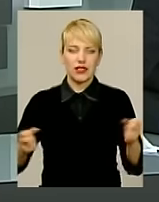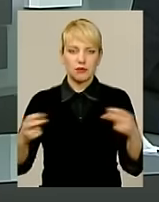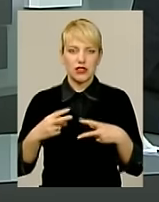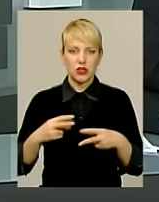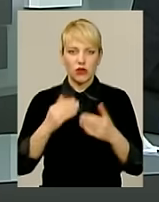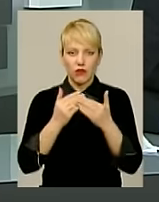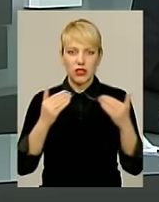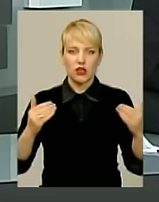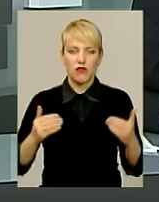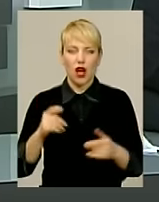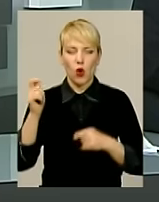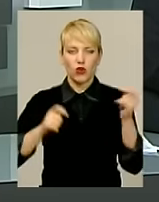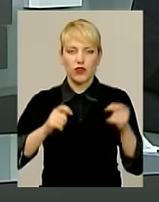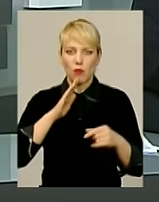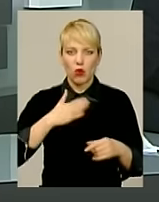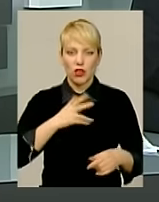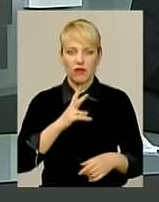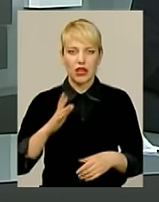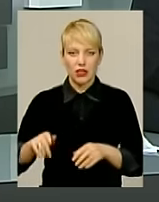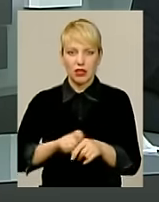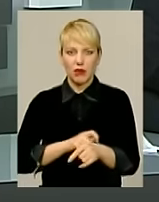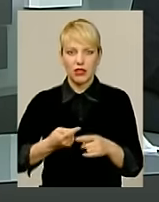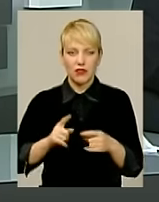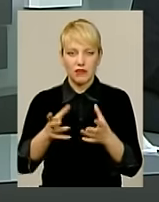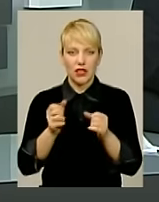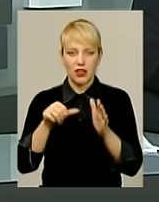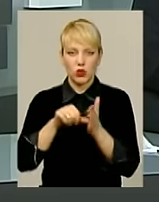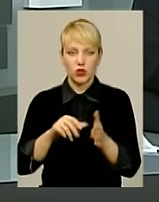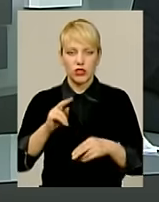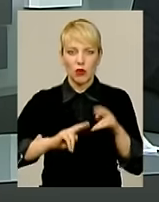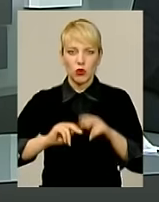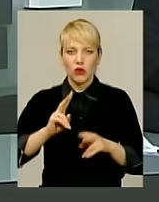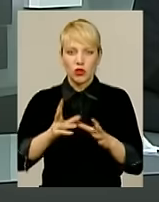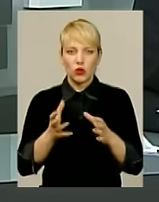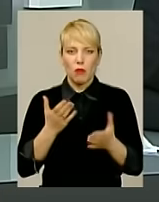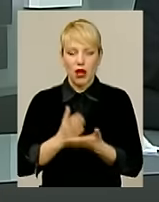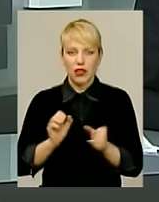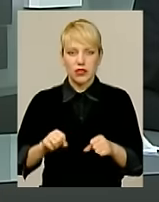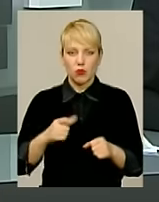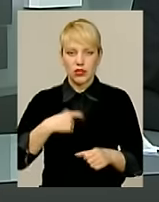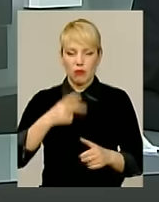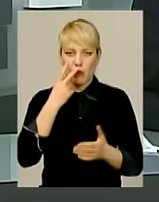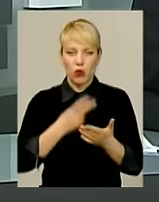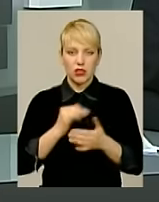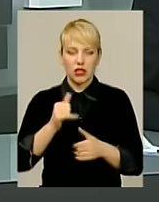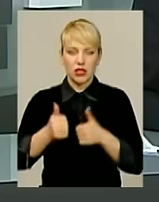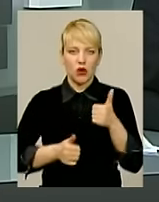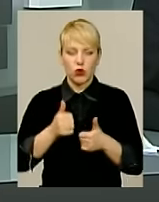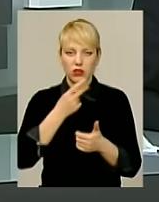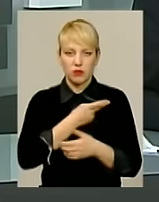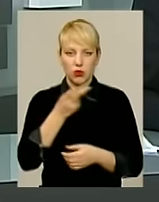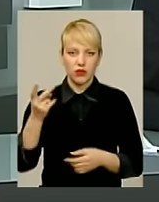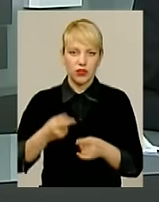виставка-конференція «Мої квадратні метри». В ній взяли участь забудовники, які мали змогу і себе показати, і на конкурентів